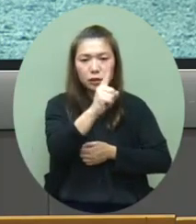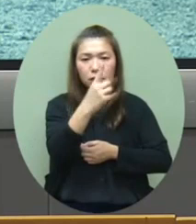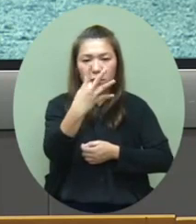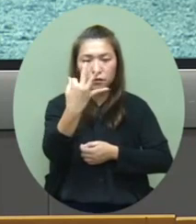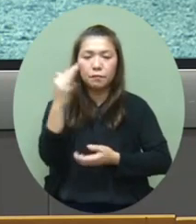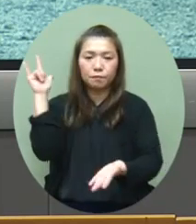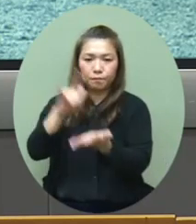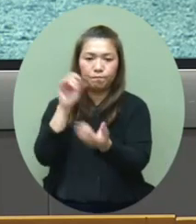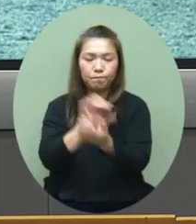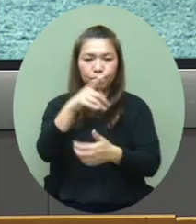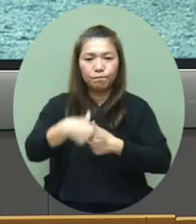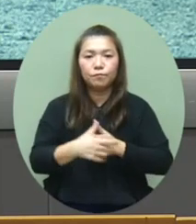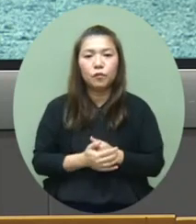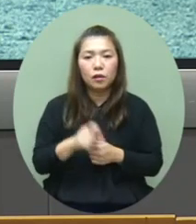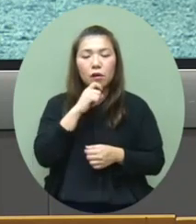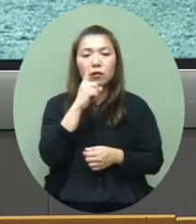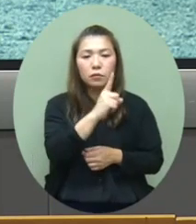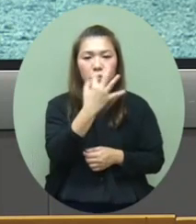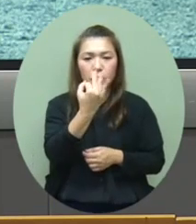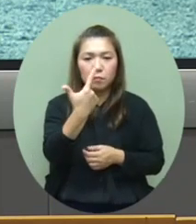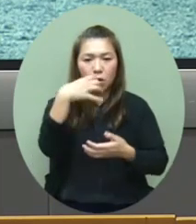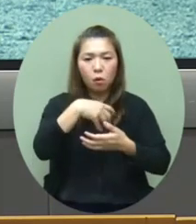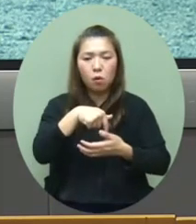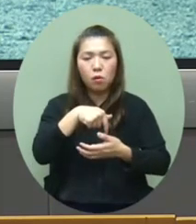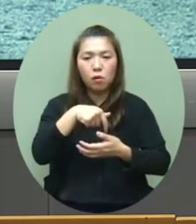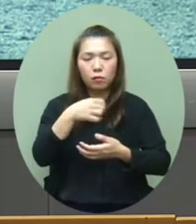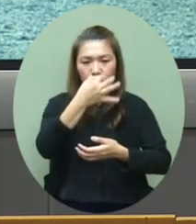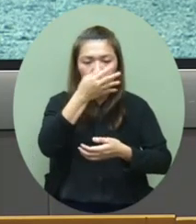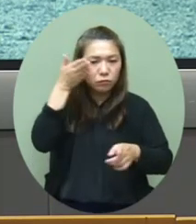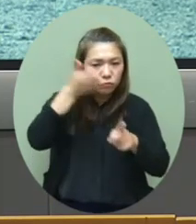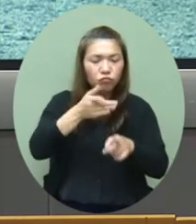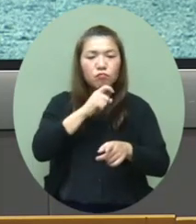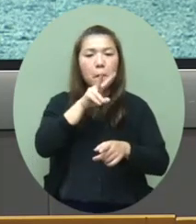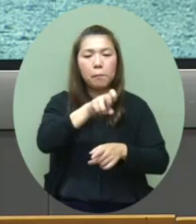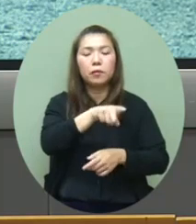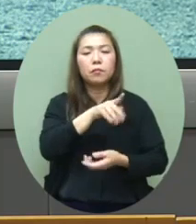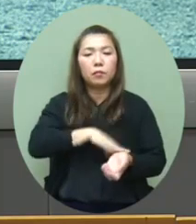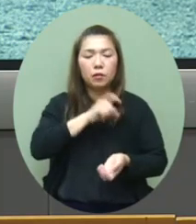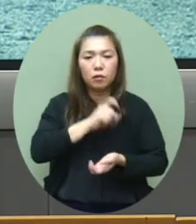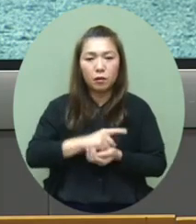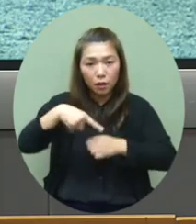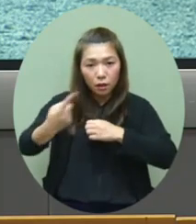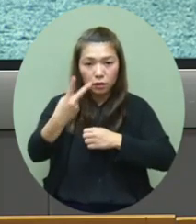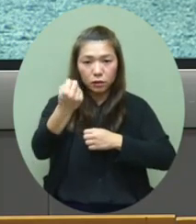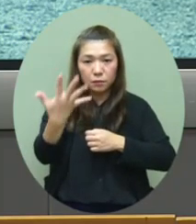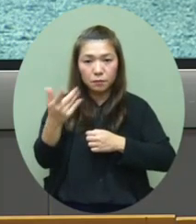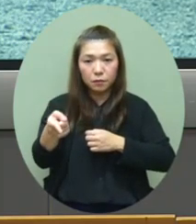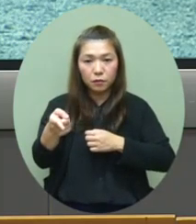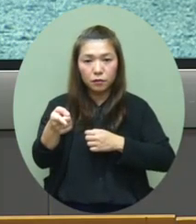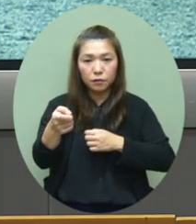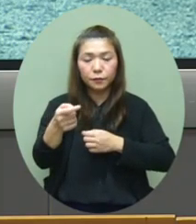个案其中有118宗是直接的核酸检测阳性另外有25宗是